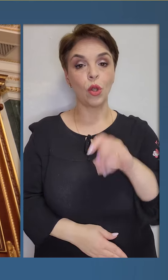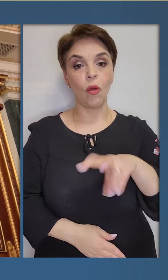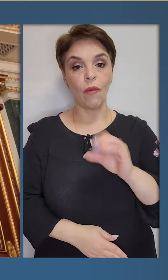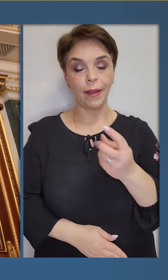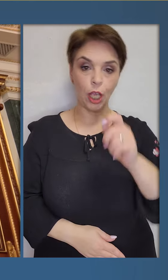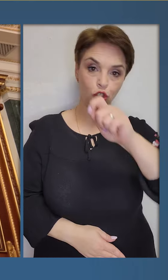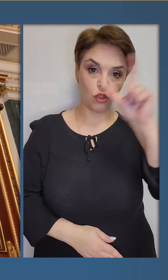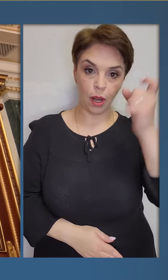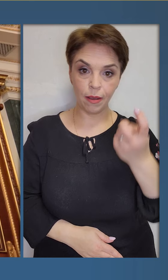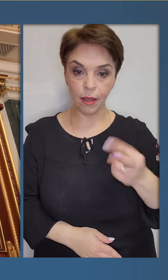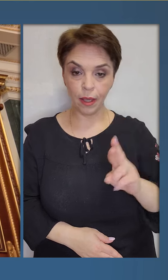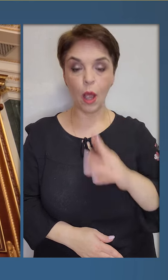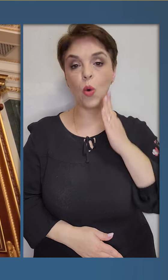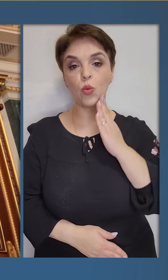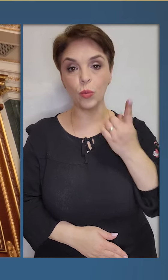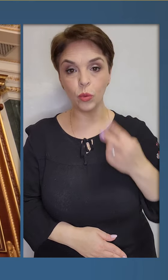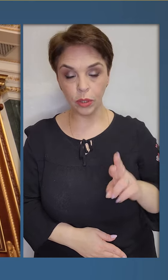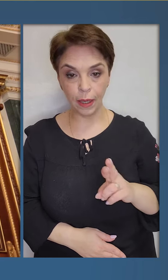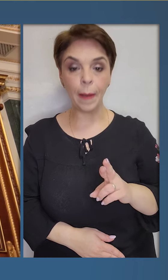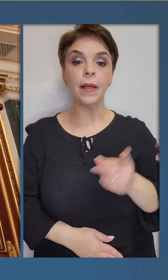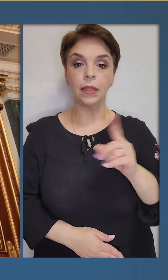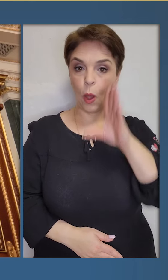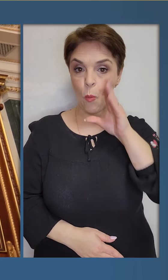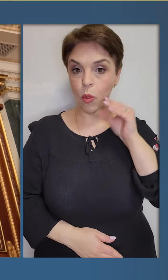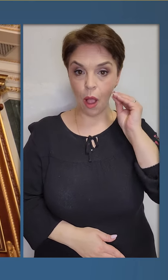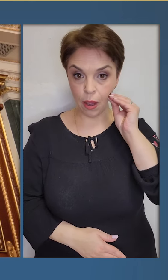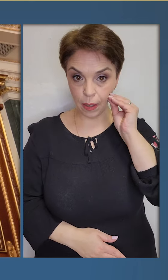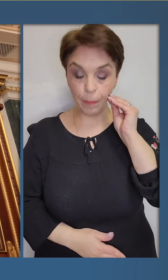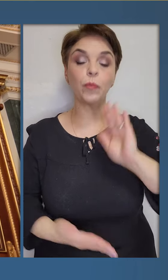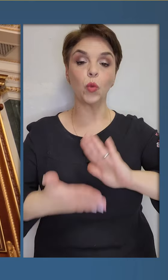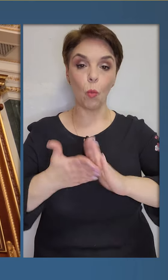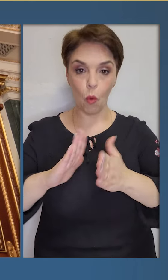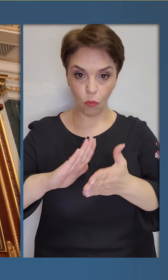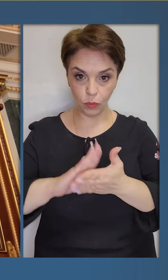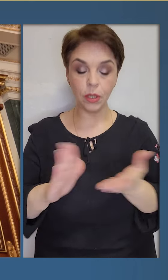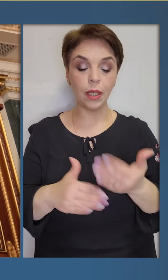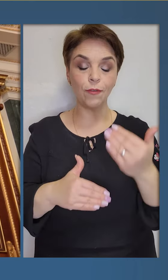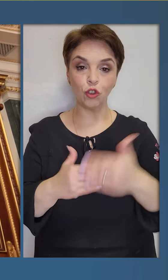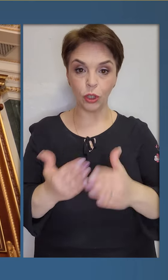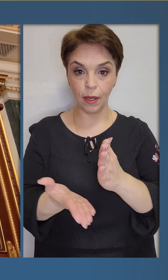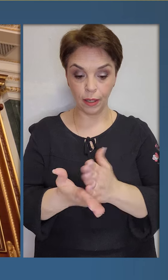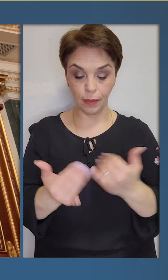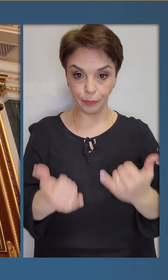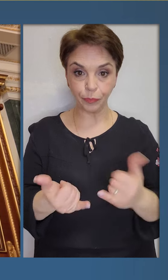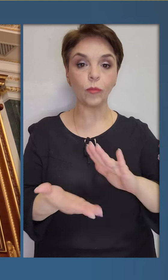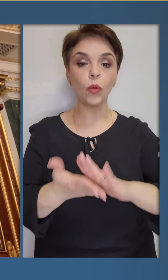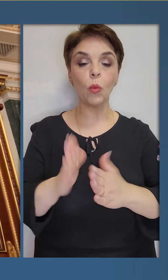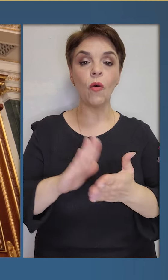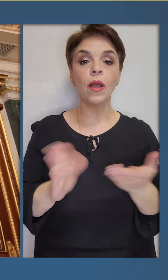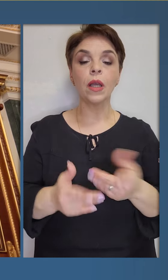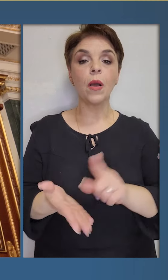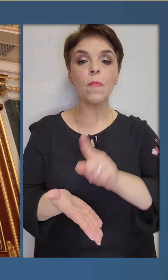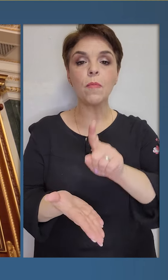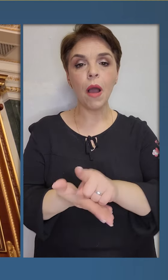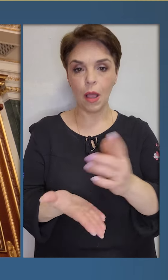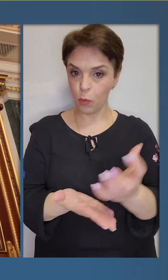Словаччиною, Чехією, Румунією та Болгарією. Домовленості, які вже є. Домовленості,